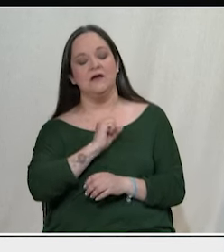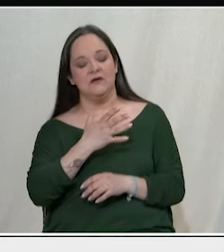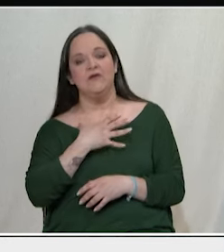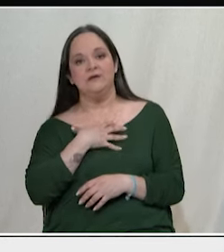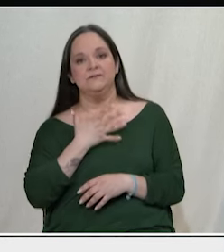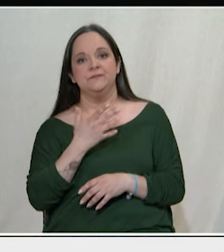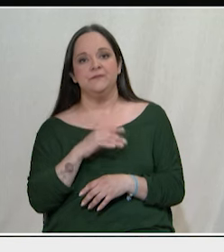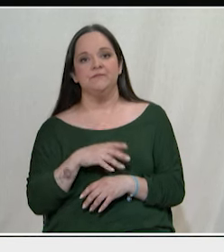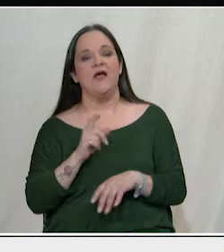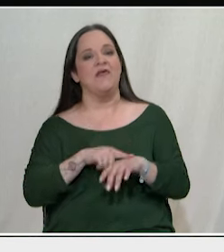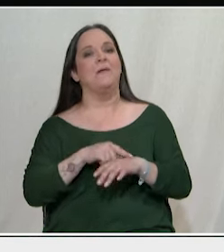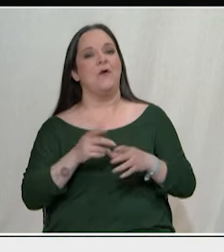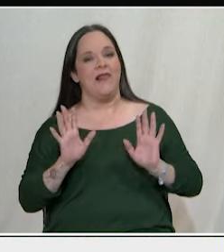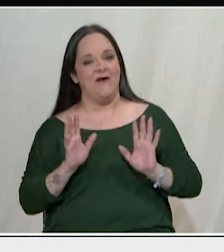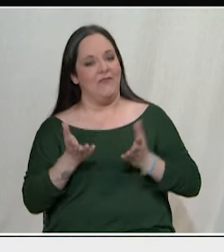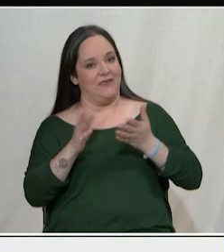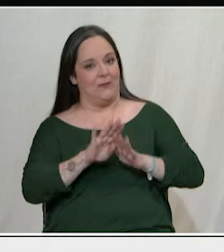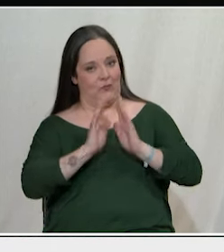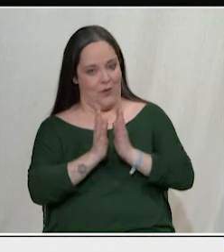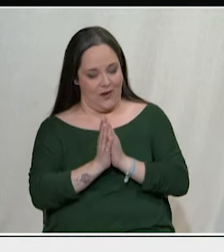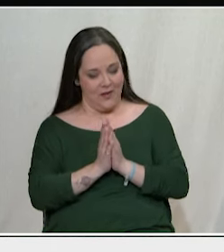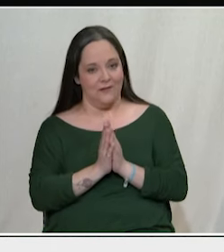Φοβάμαι ότι δεν θα προλάβουμε να τα καλύψουμε.